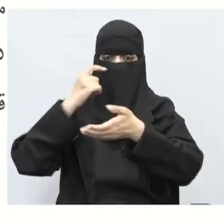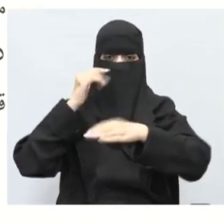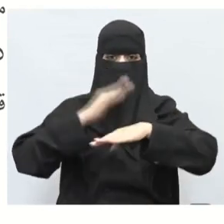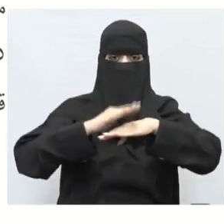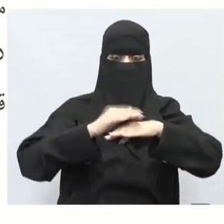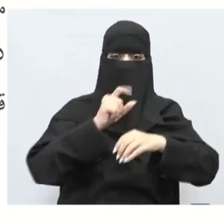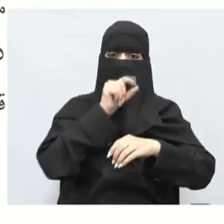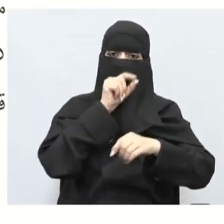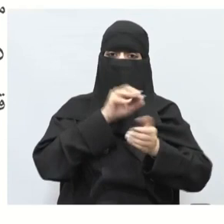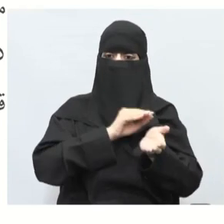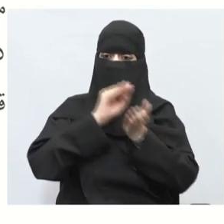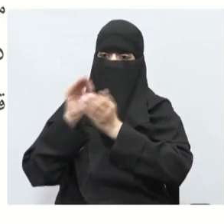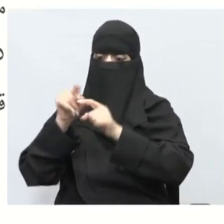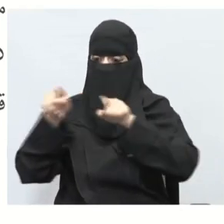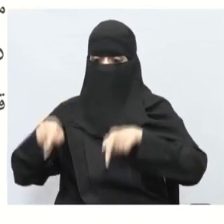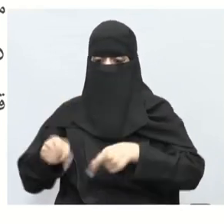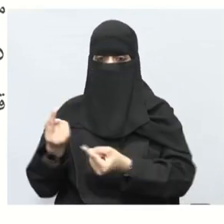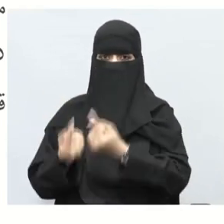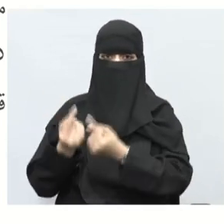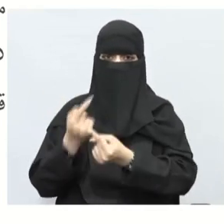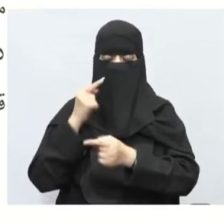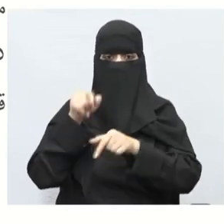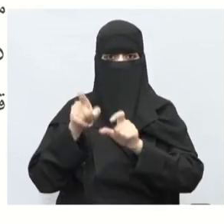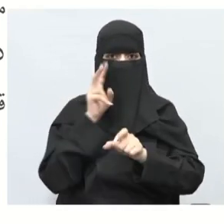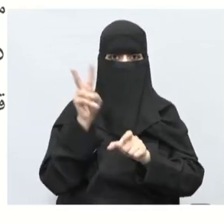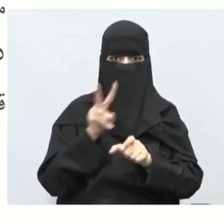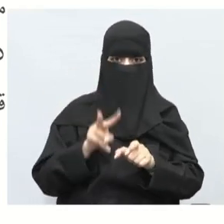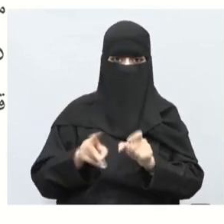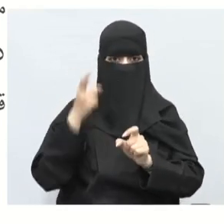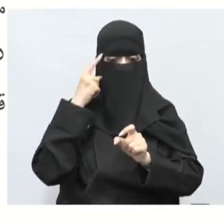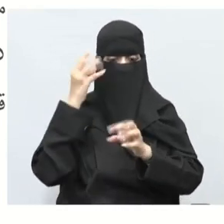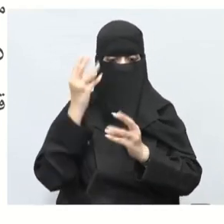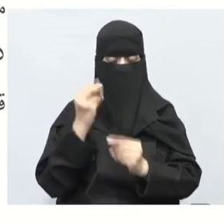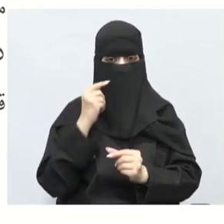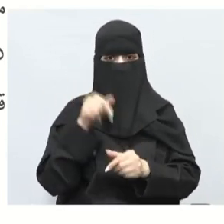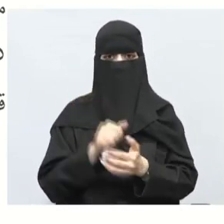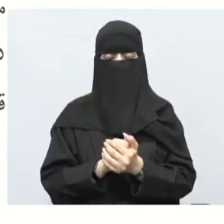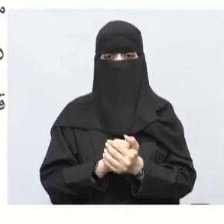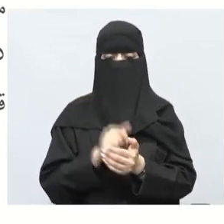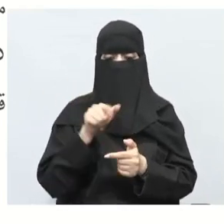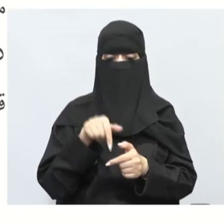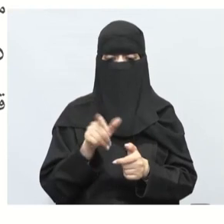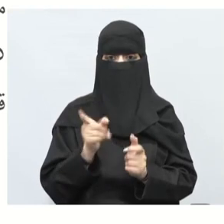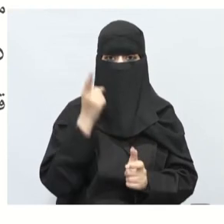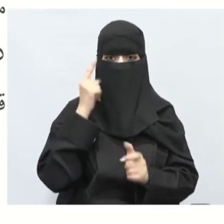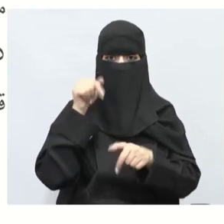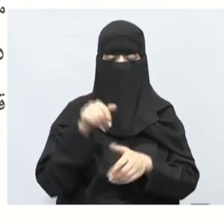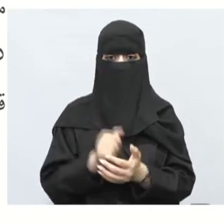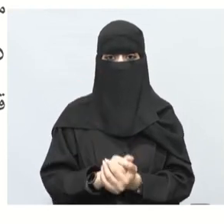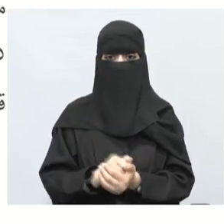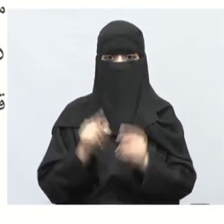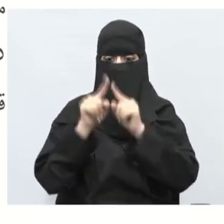مزرعته إذا كان معه دائما وأنا أقرأ أفهم أفهم أي عدد يجيك رح تقضي عندك خط أو مثلا